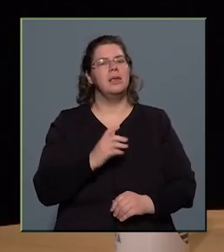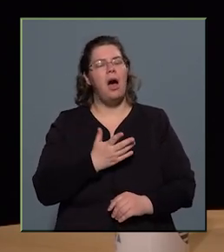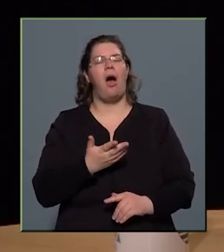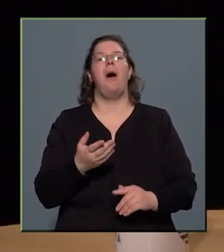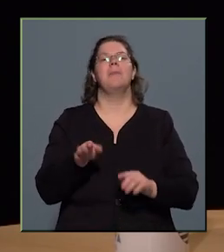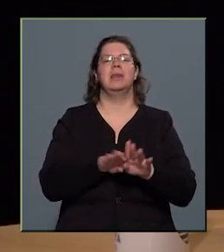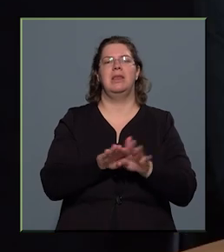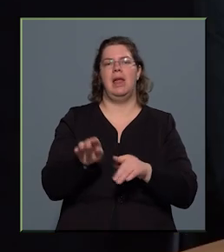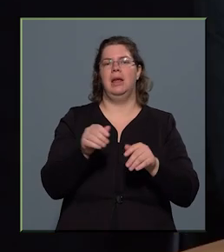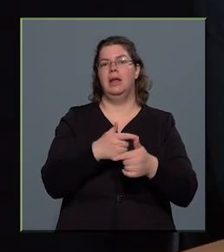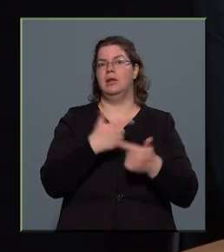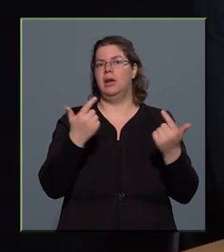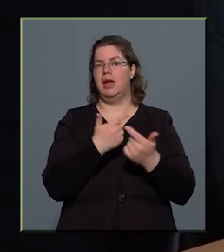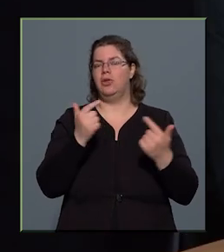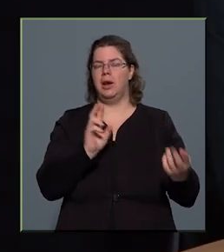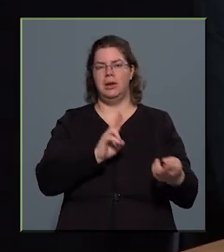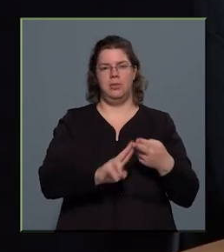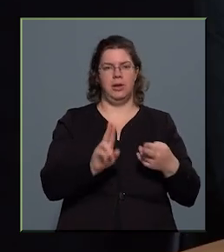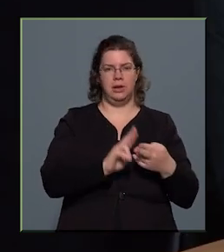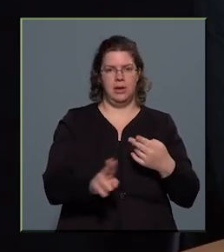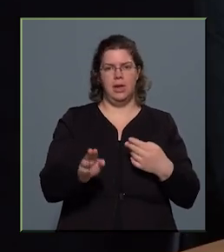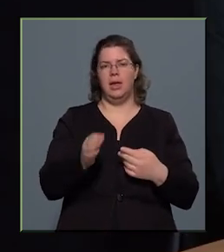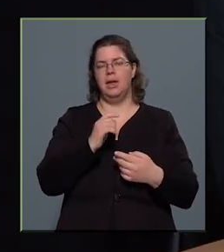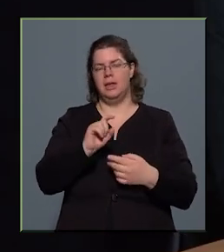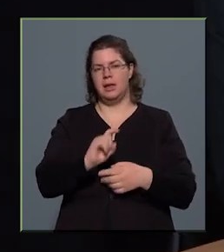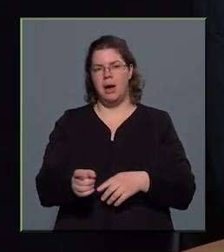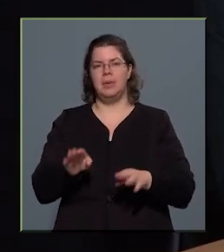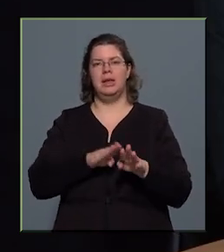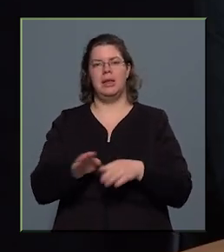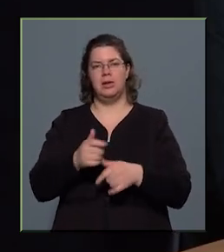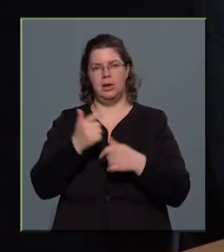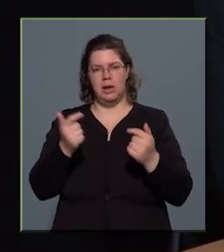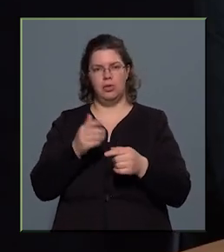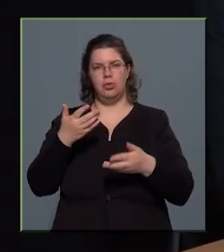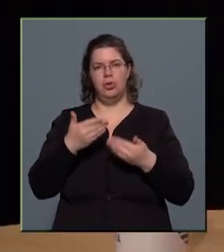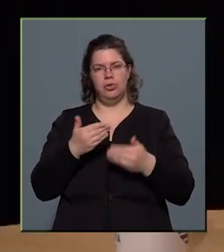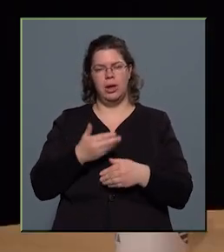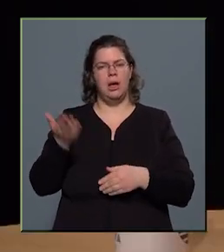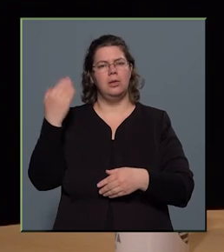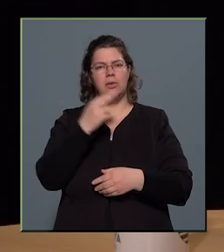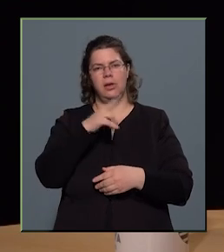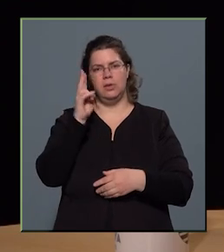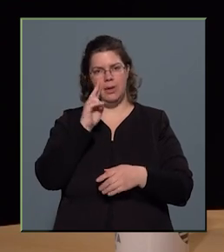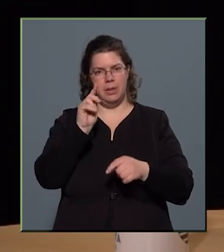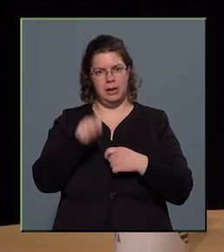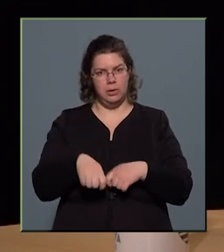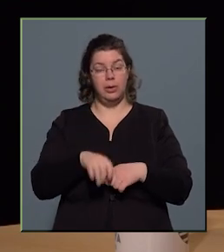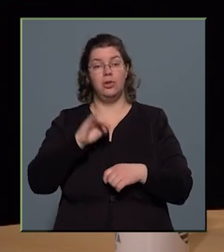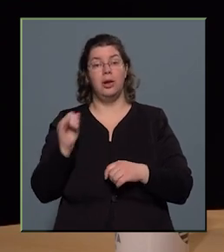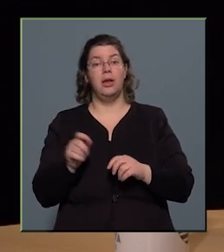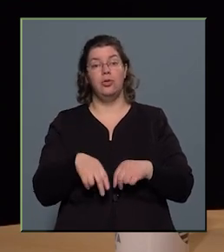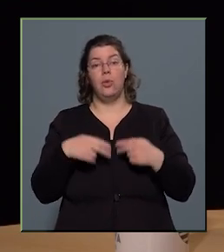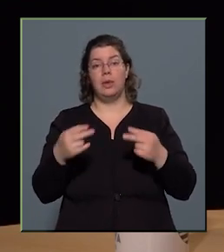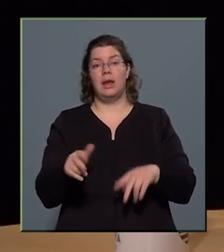hivatkozva ismertették az Éza miniszteri tanácsülésének, a tavaly novemberi döntéseit, és utána